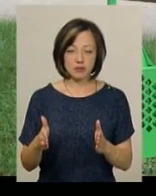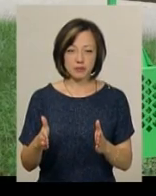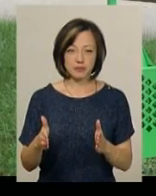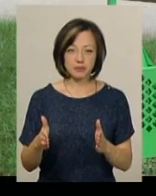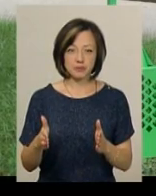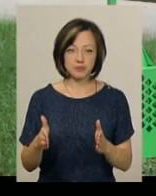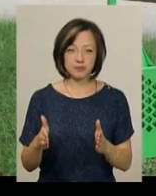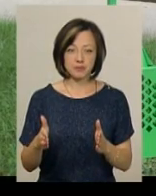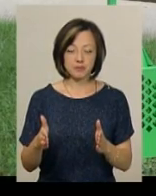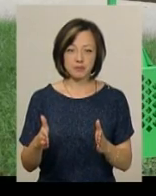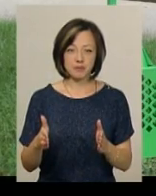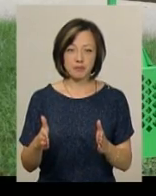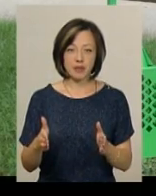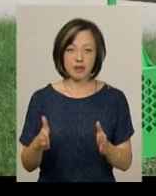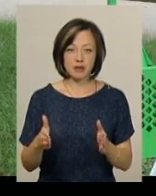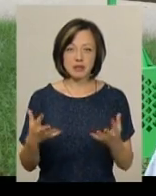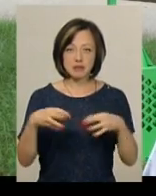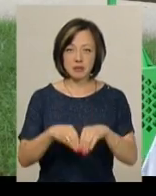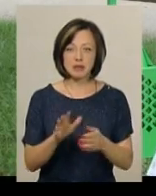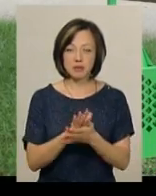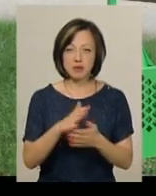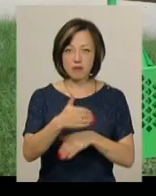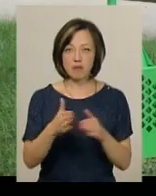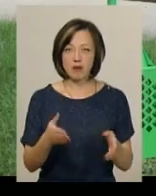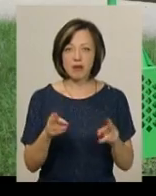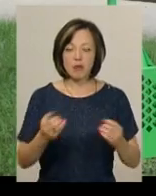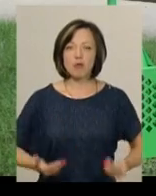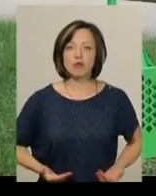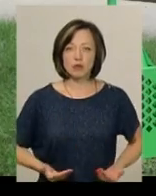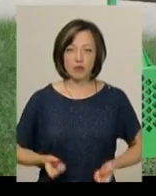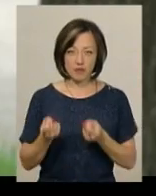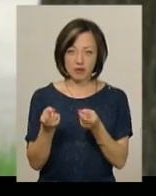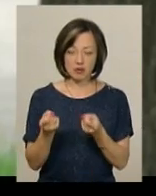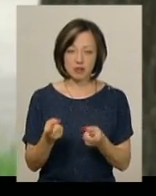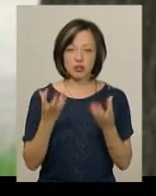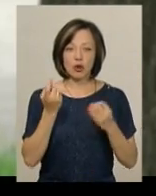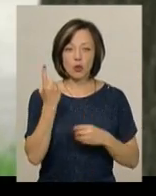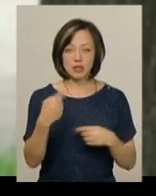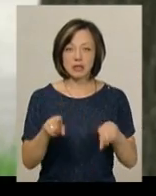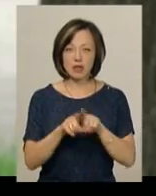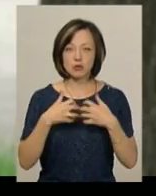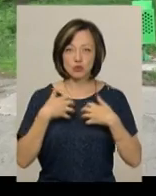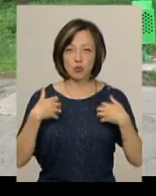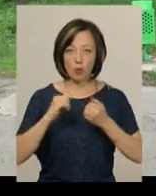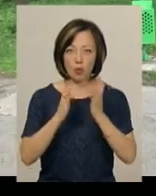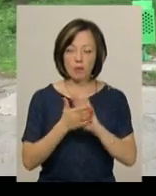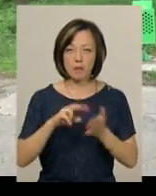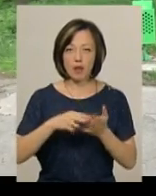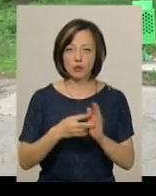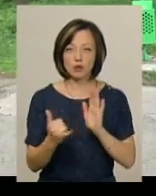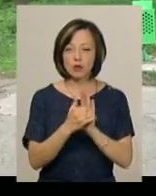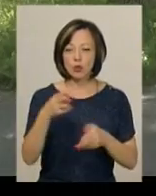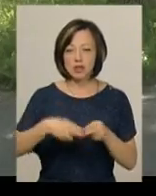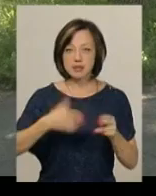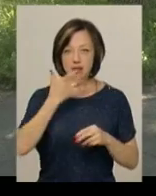спільний сміттєвий бак, де побутові відходи викидаються. Ще один такий зоокомплекс планують встановити до